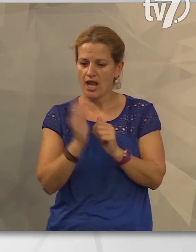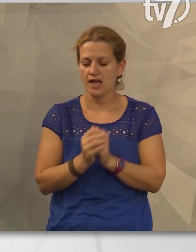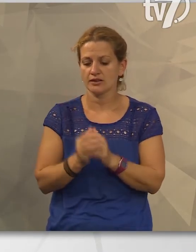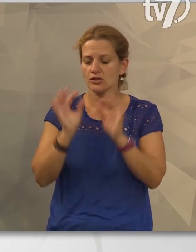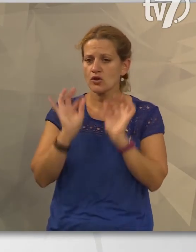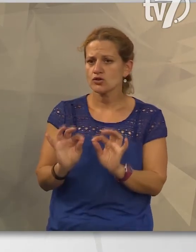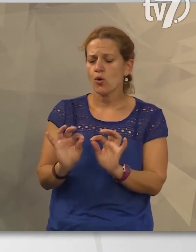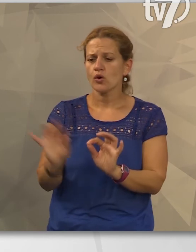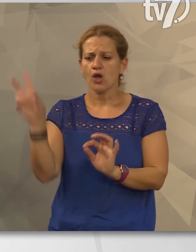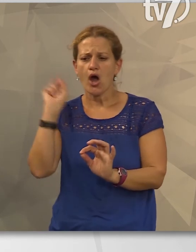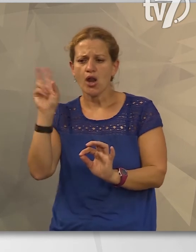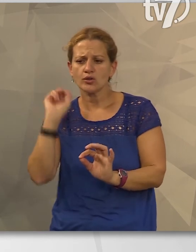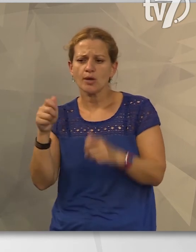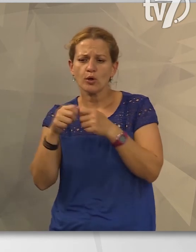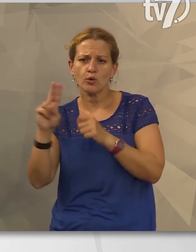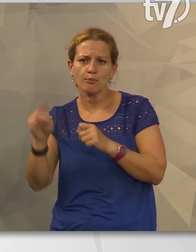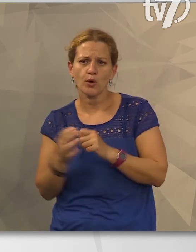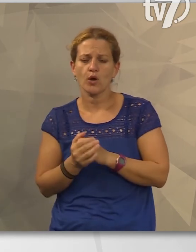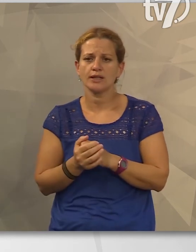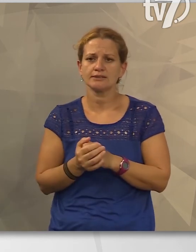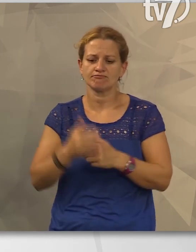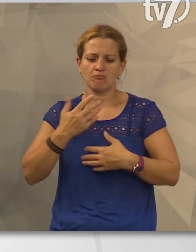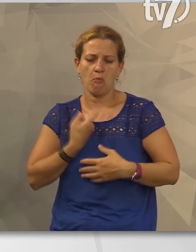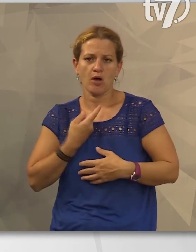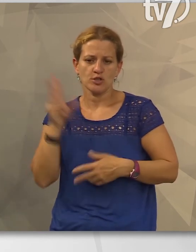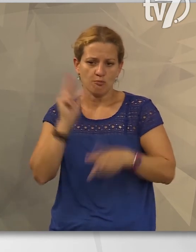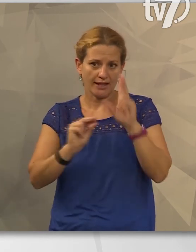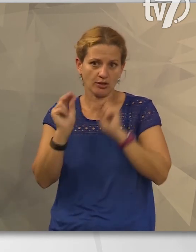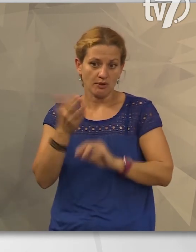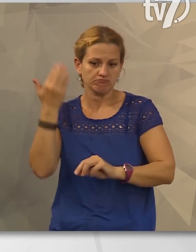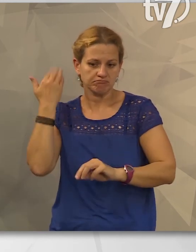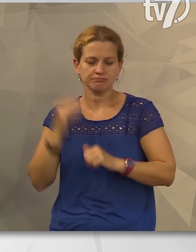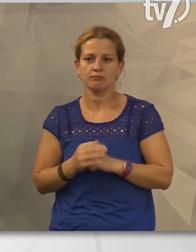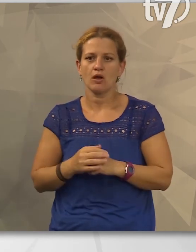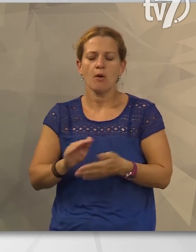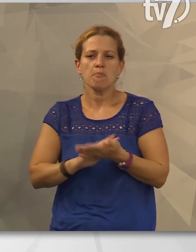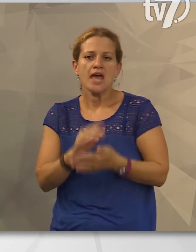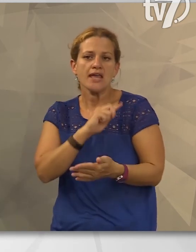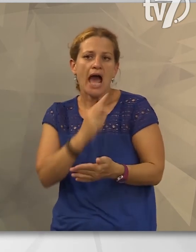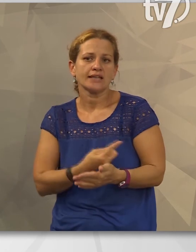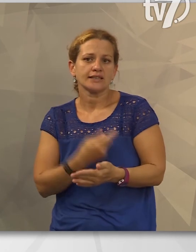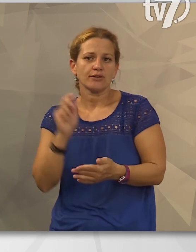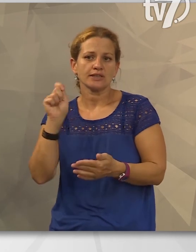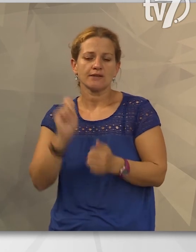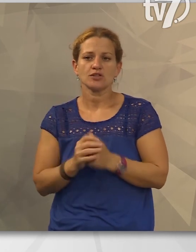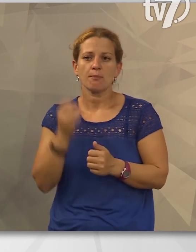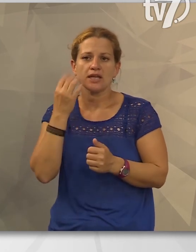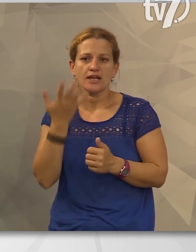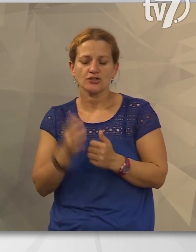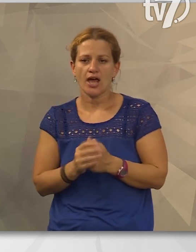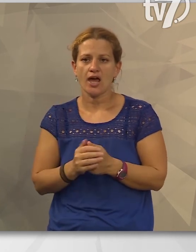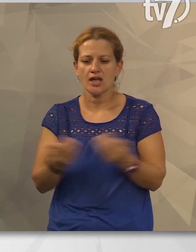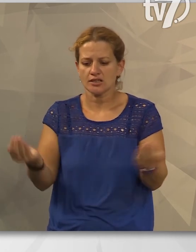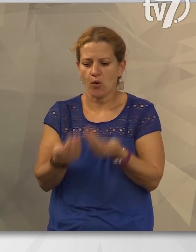jót hallottam már a klubról, és személyesen megtapasztalhattam korábban, hogy milyen játékerőt képvisel a BRS-e. Szorgalmas